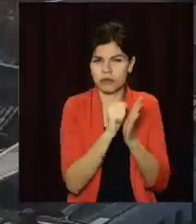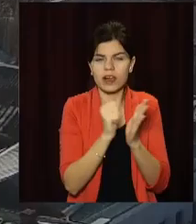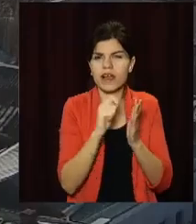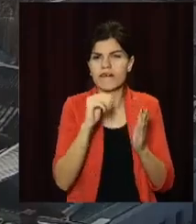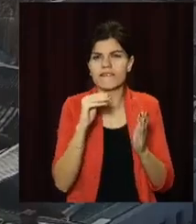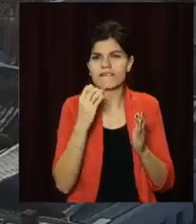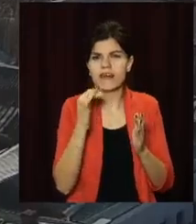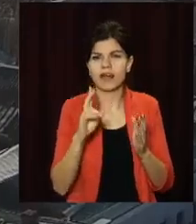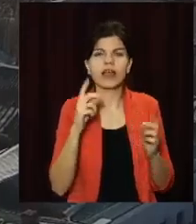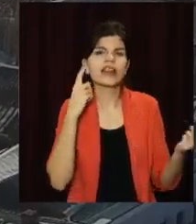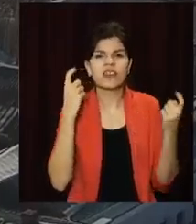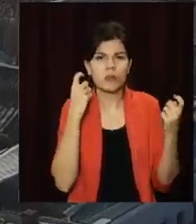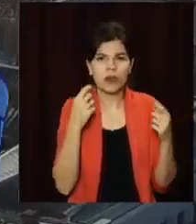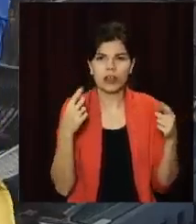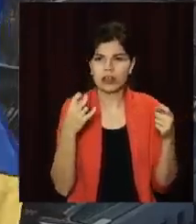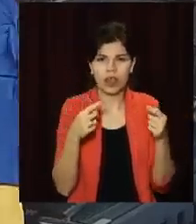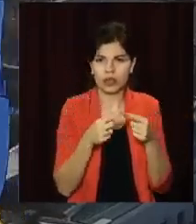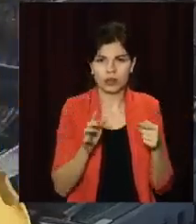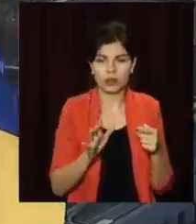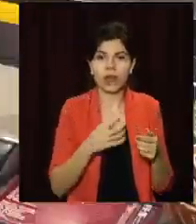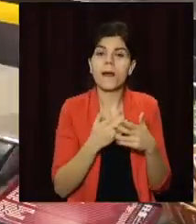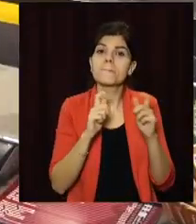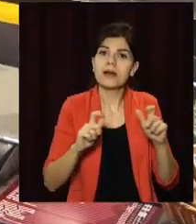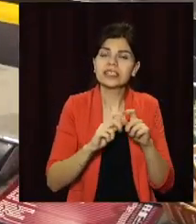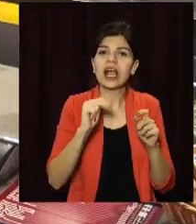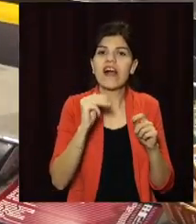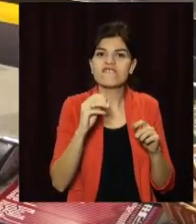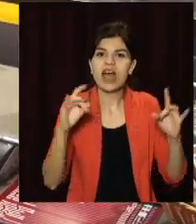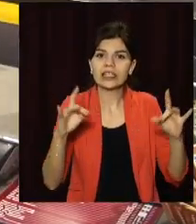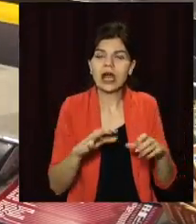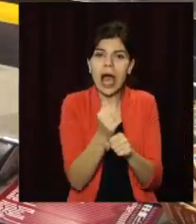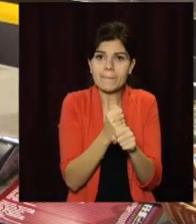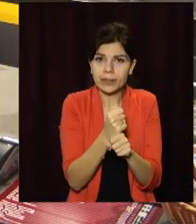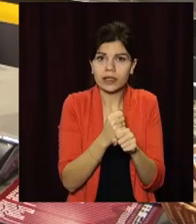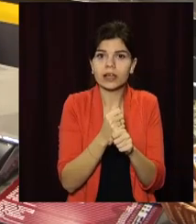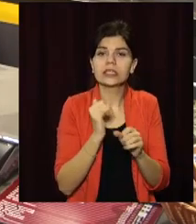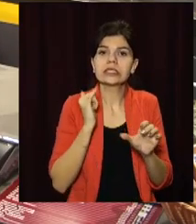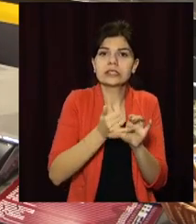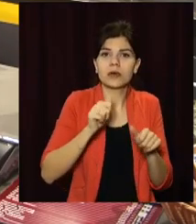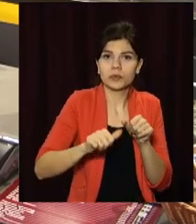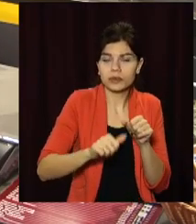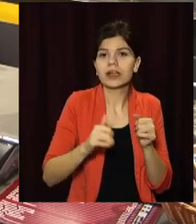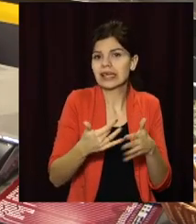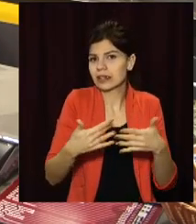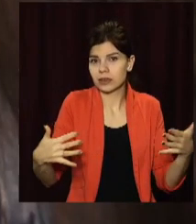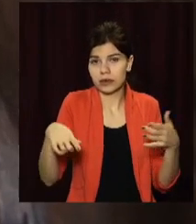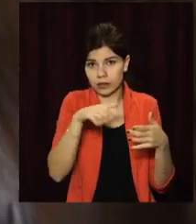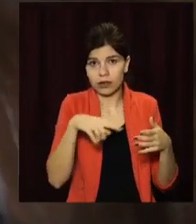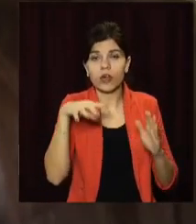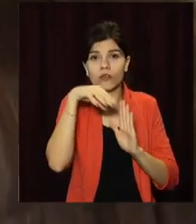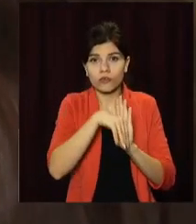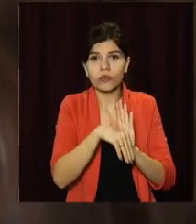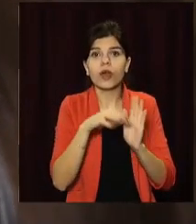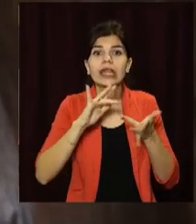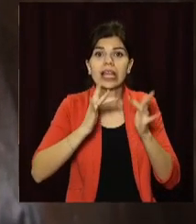лише працівників сфери обслуговування, тобто магазинів, кафе, ресторанів, аптек, заправок та інших підприємств, тому числі